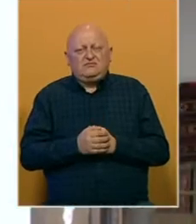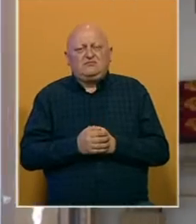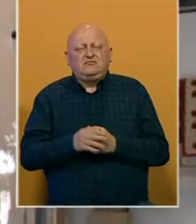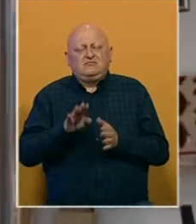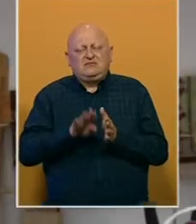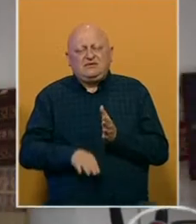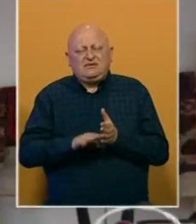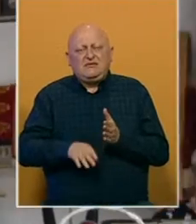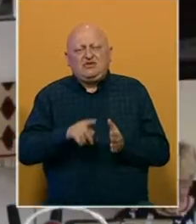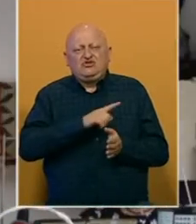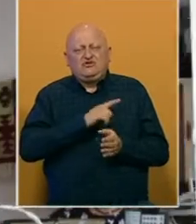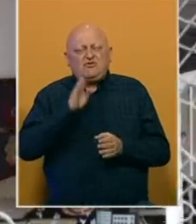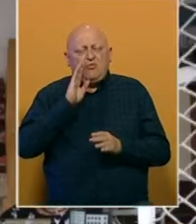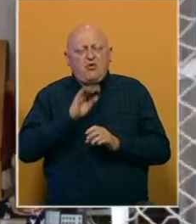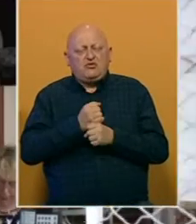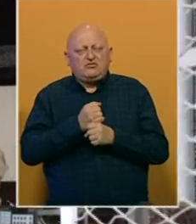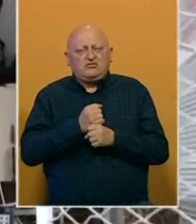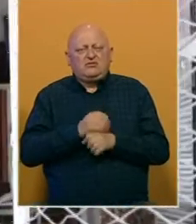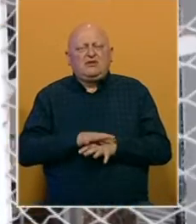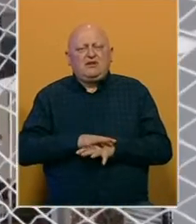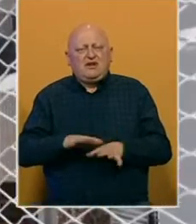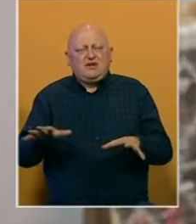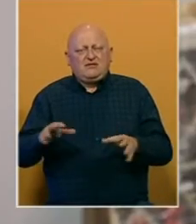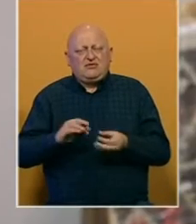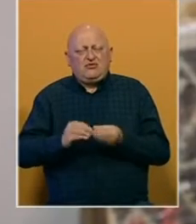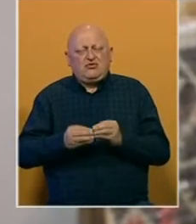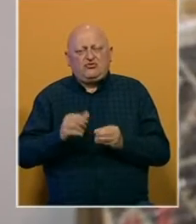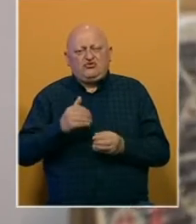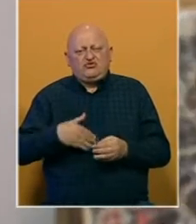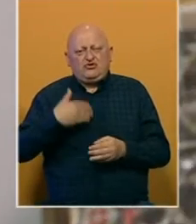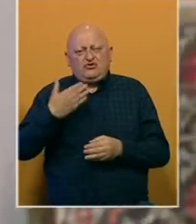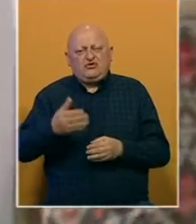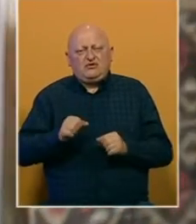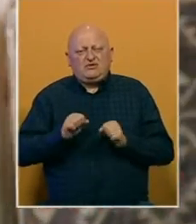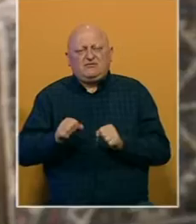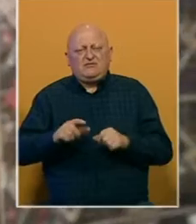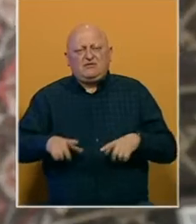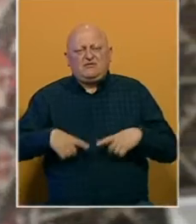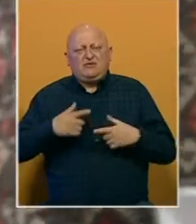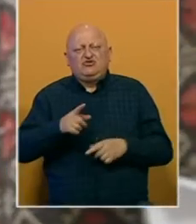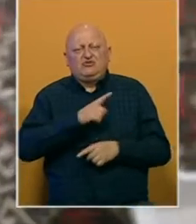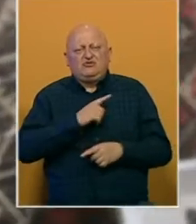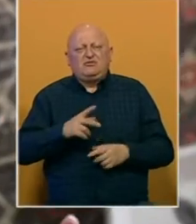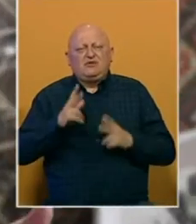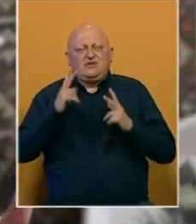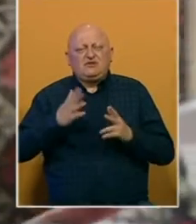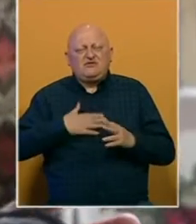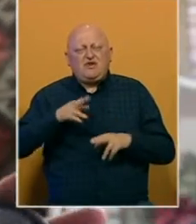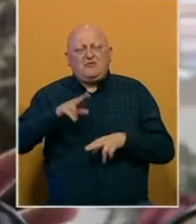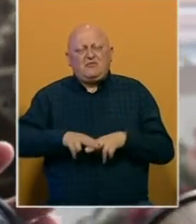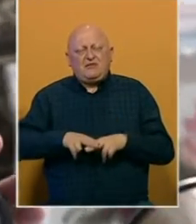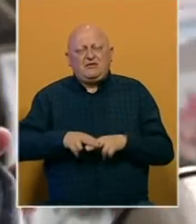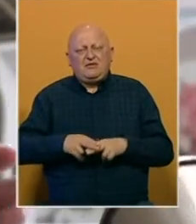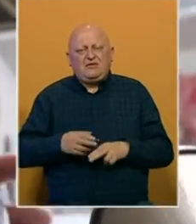stigmatizacija žrtava u Bosni i Hercegovini rasprostranjeni problem što dodatno isprečava preživjele žrtve da zahtijevaju svoja prava.